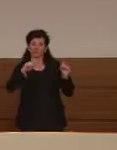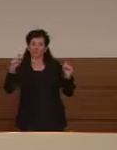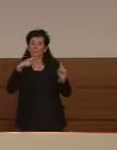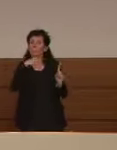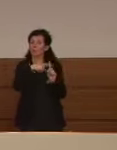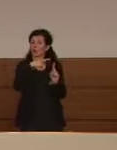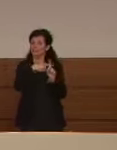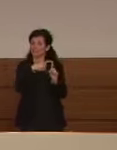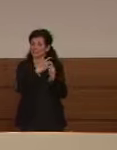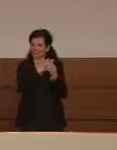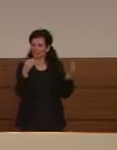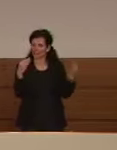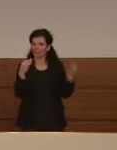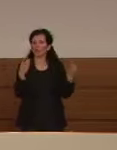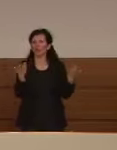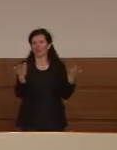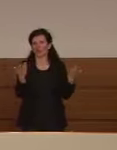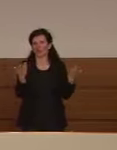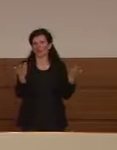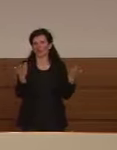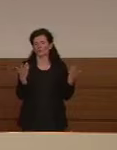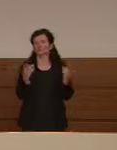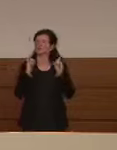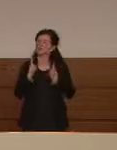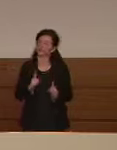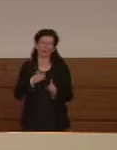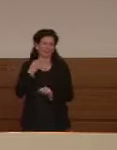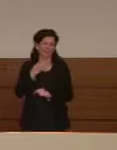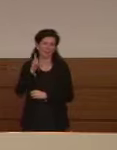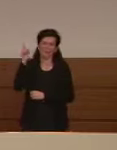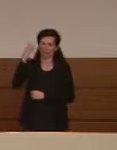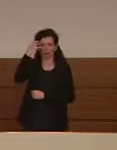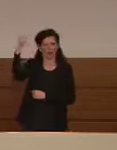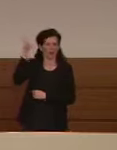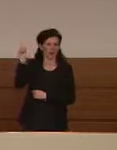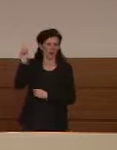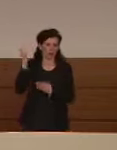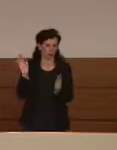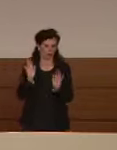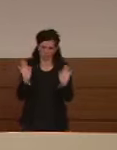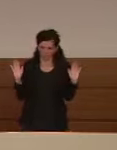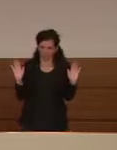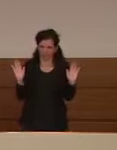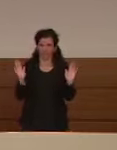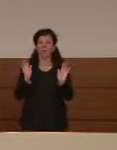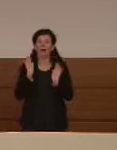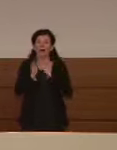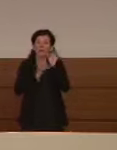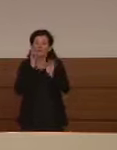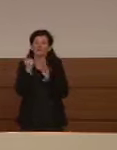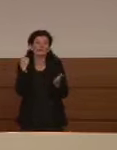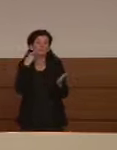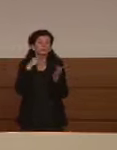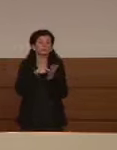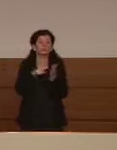dire ci spetta la politica per carità ma non vuol dire che tutto torna come prima